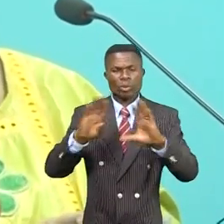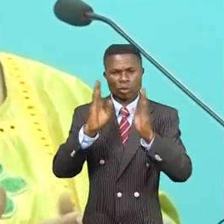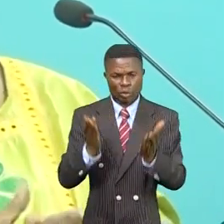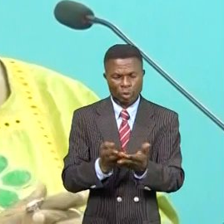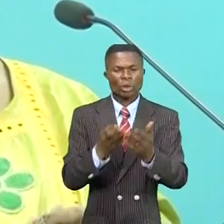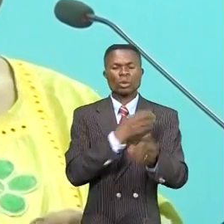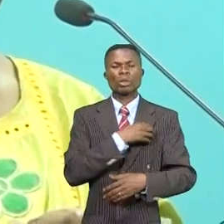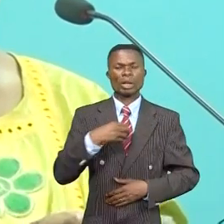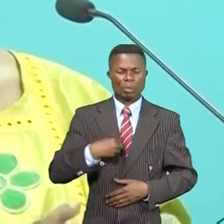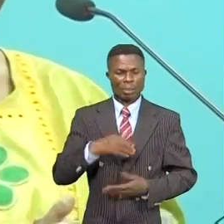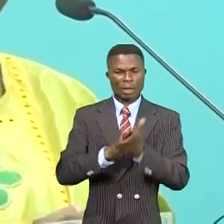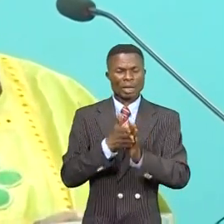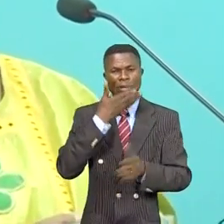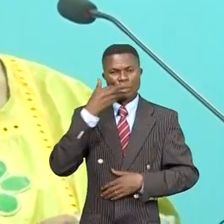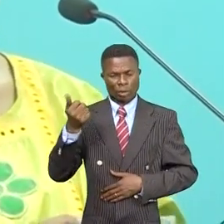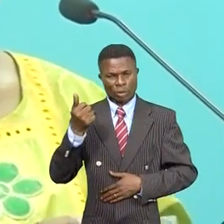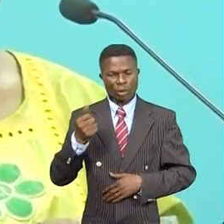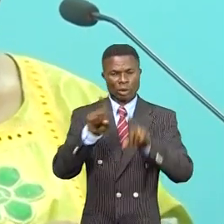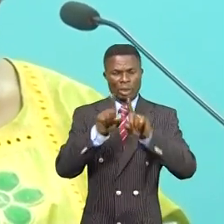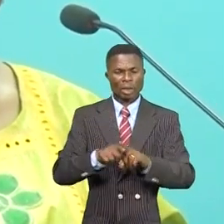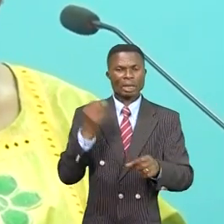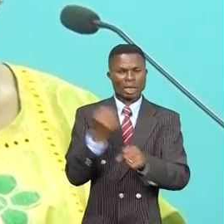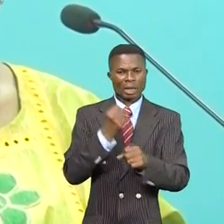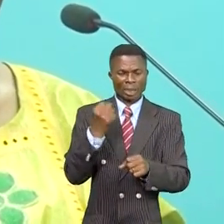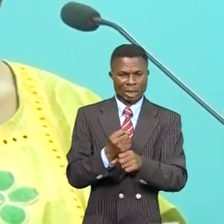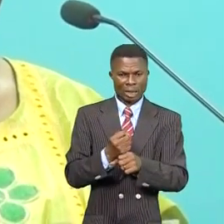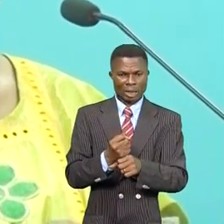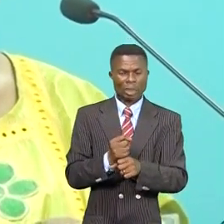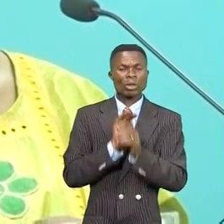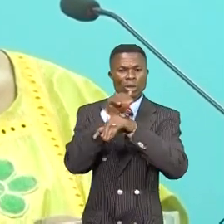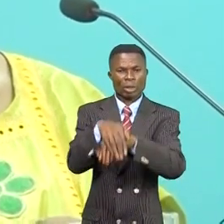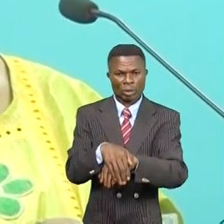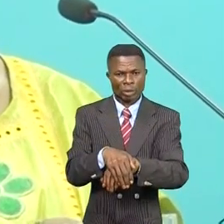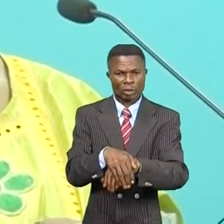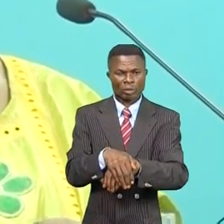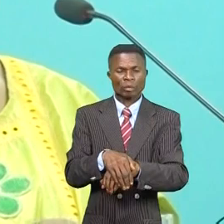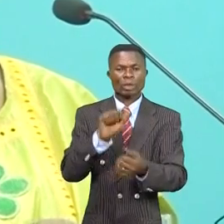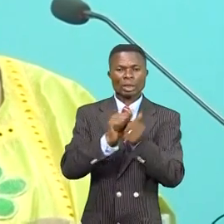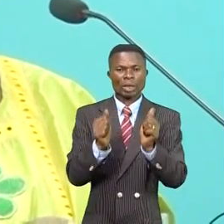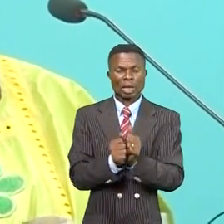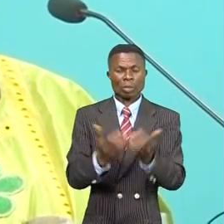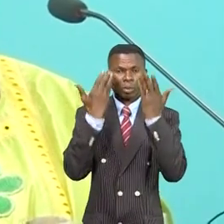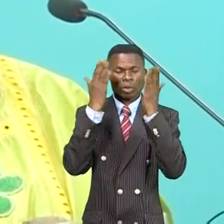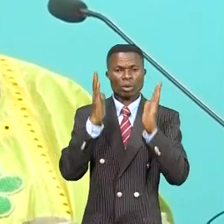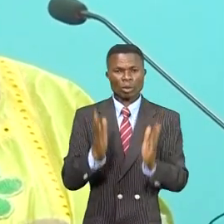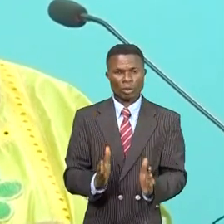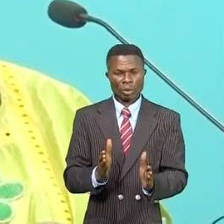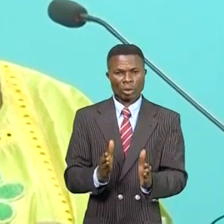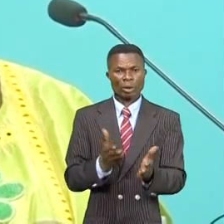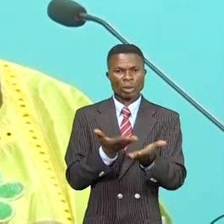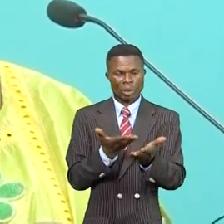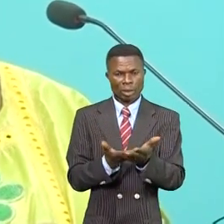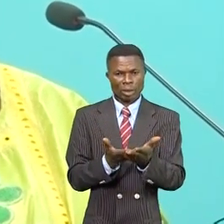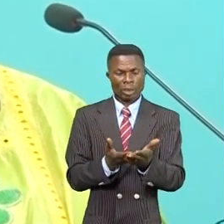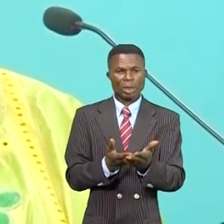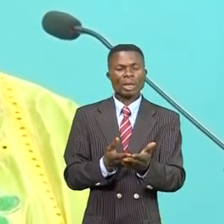appréciées et notamment dans le domaine de la participation au processus de décision et ça, que ce soit